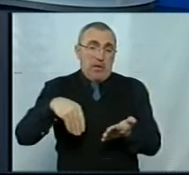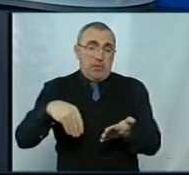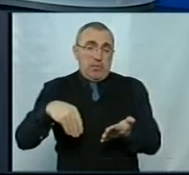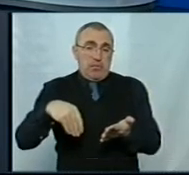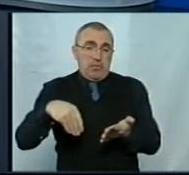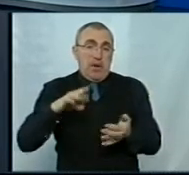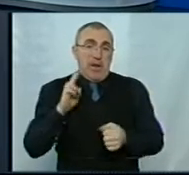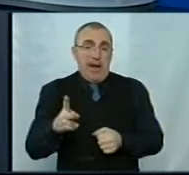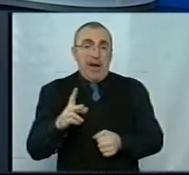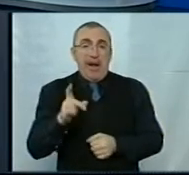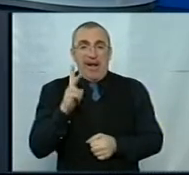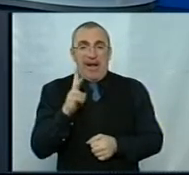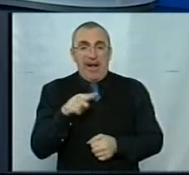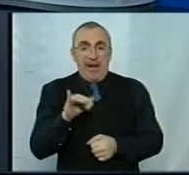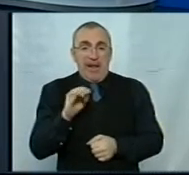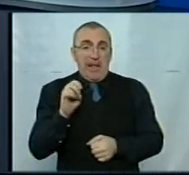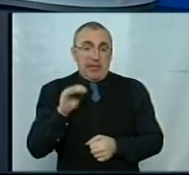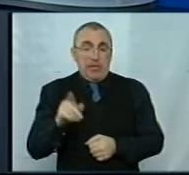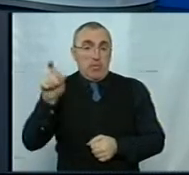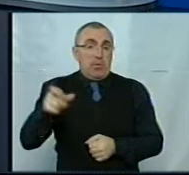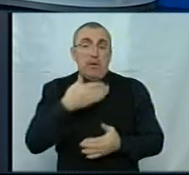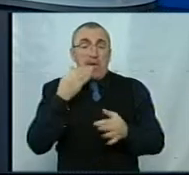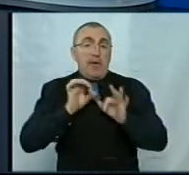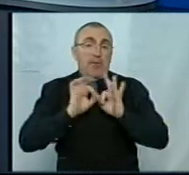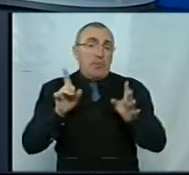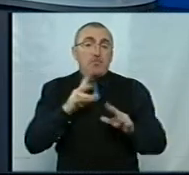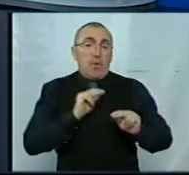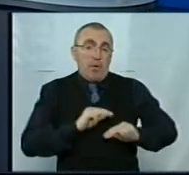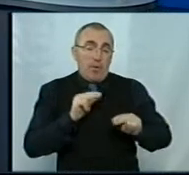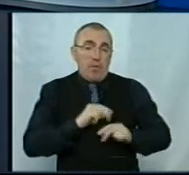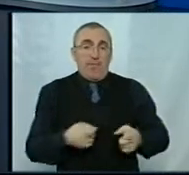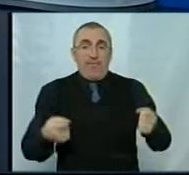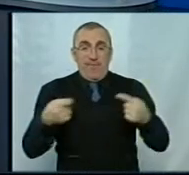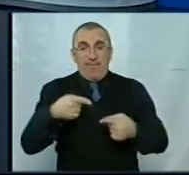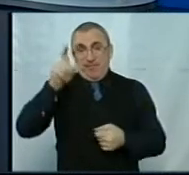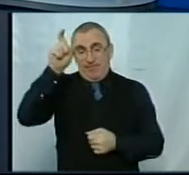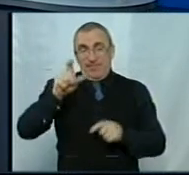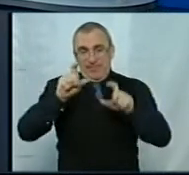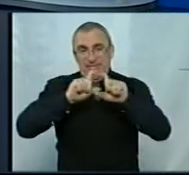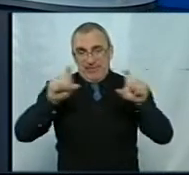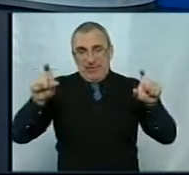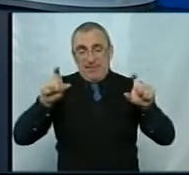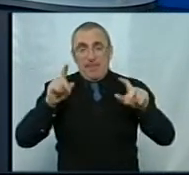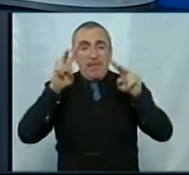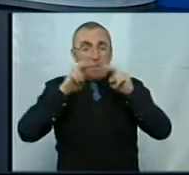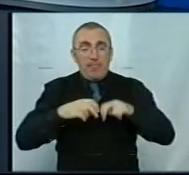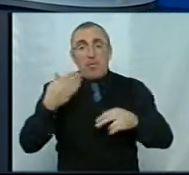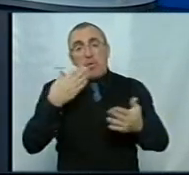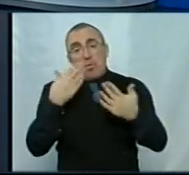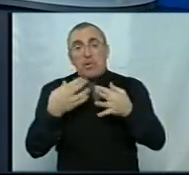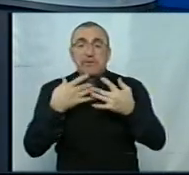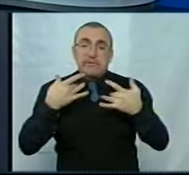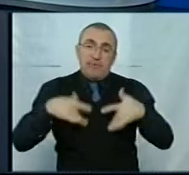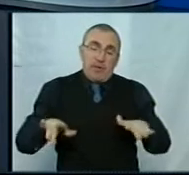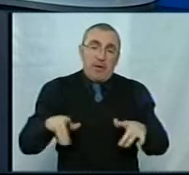клієнт, тоді в них немає інформації, що я працівником відповідного закладу, відповідно, він не відкритковує позицію, що я звільнений